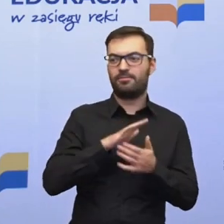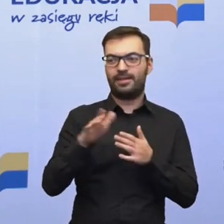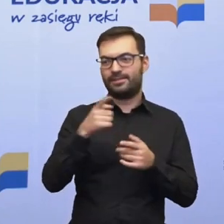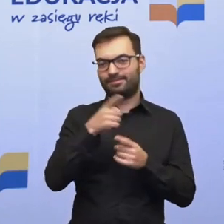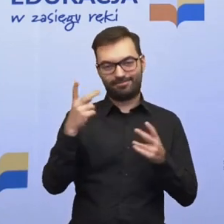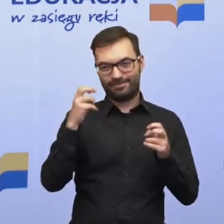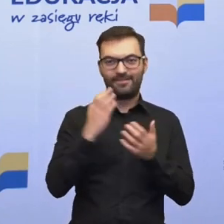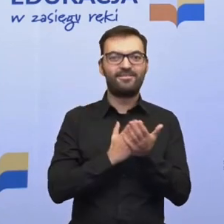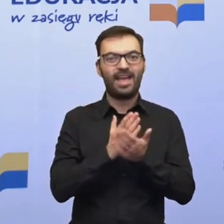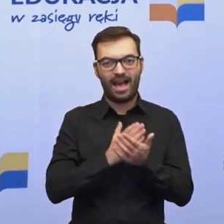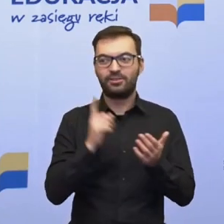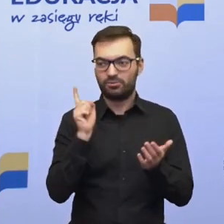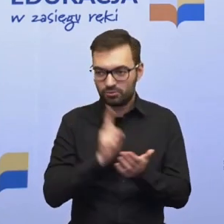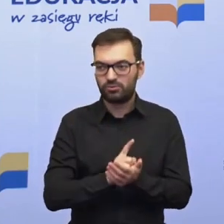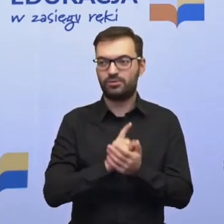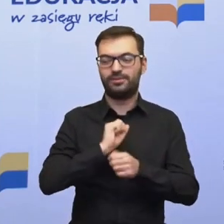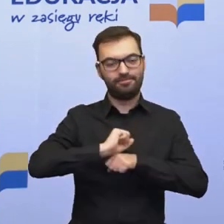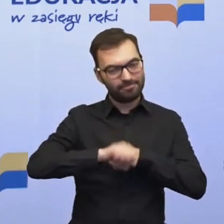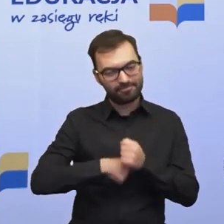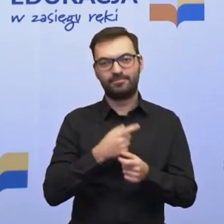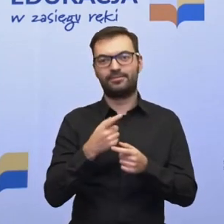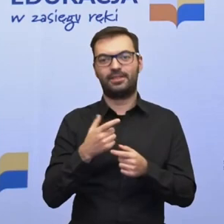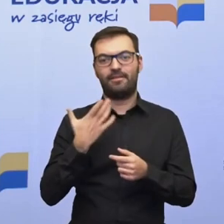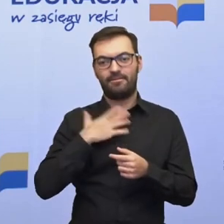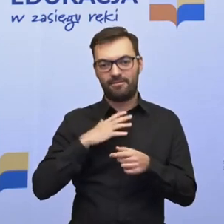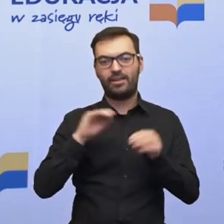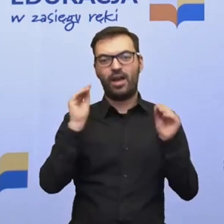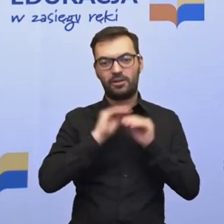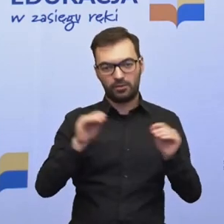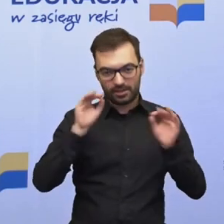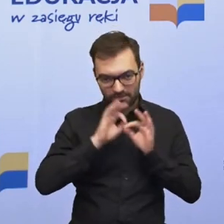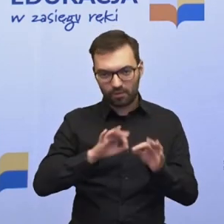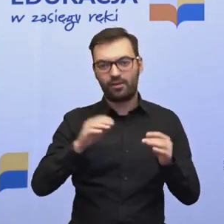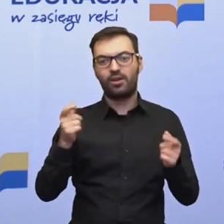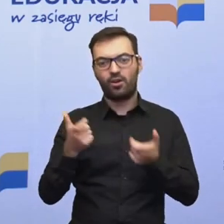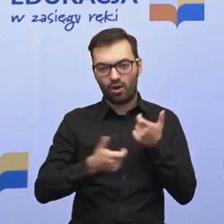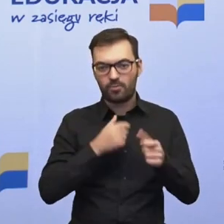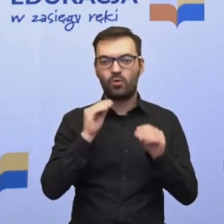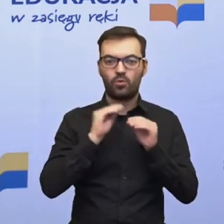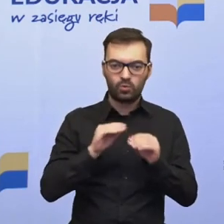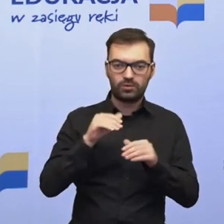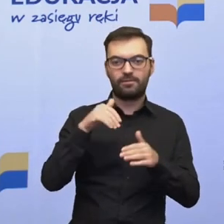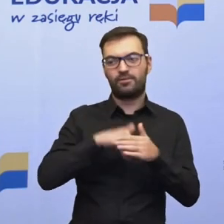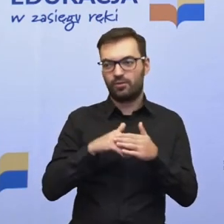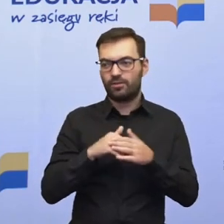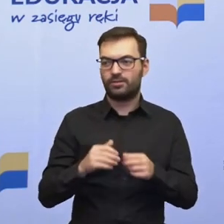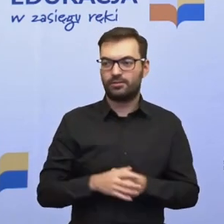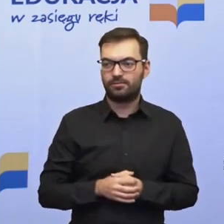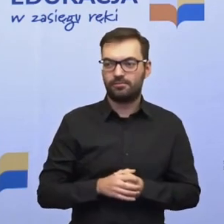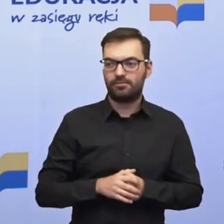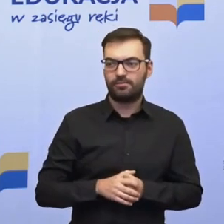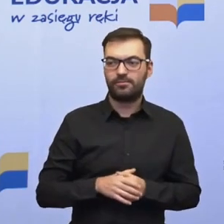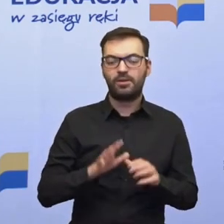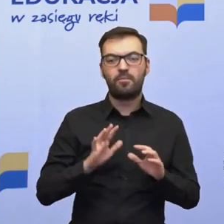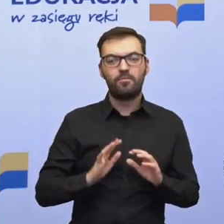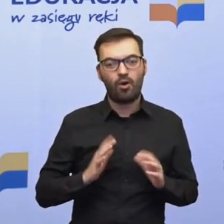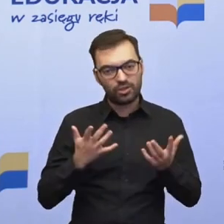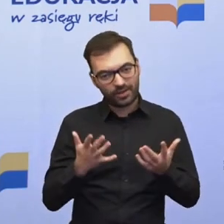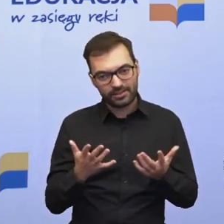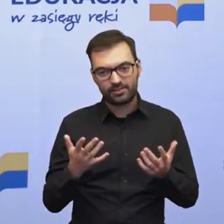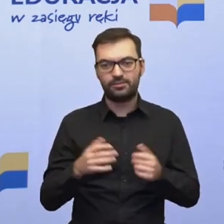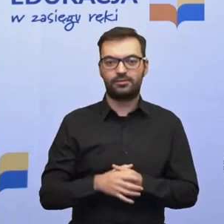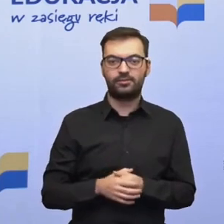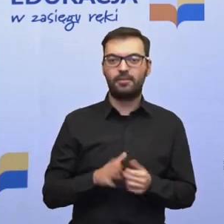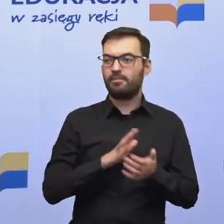wierzyć w to, co robicie, że warto w edukacji być, pracować, uczyć, wychowywać, poświęcać się dla